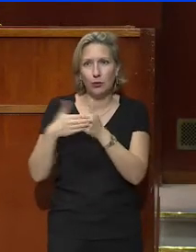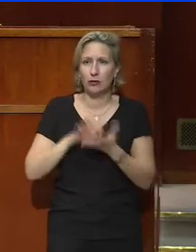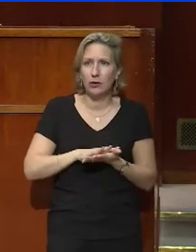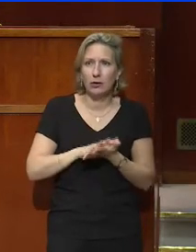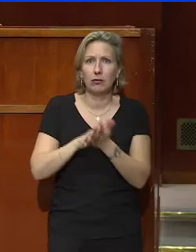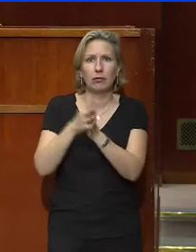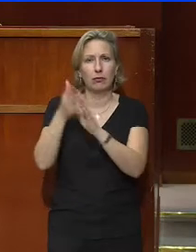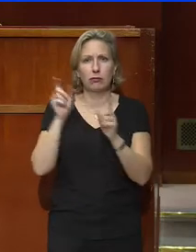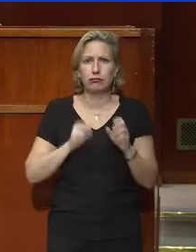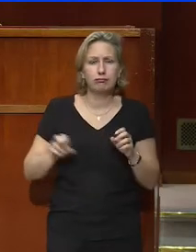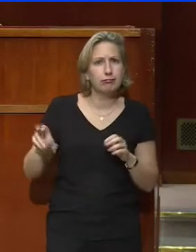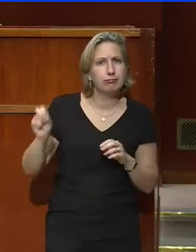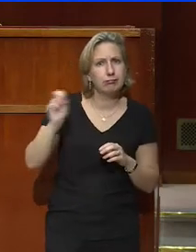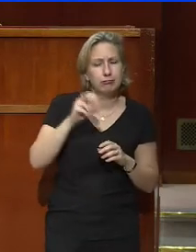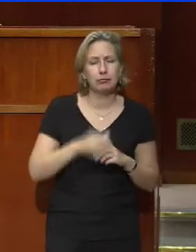circuits courts vus d'en haut.